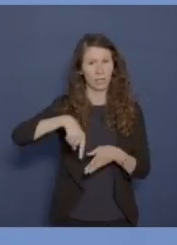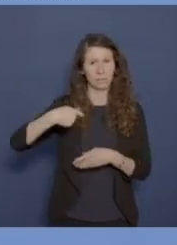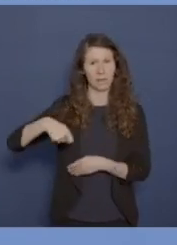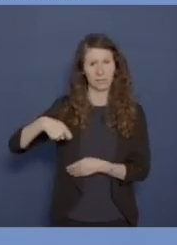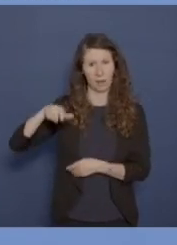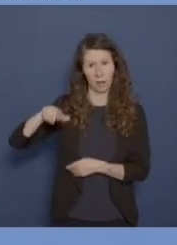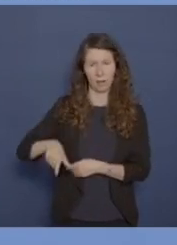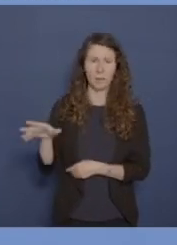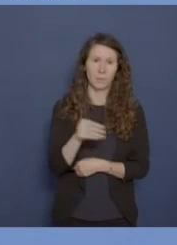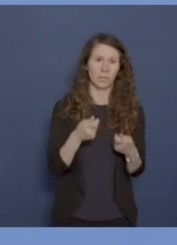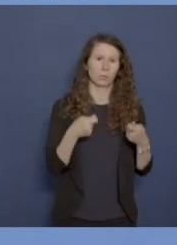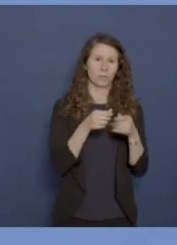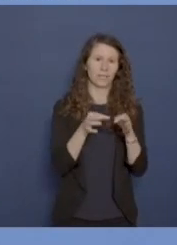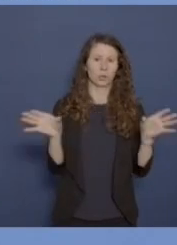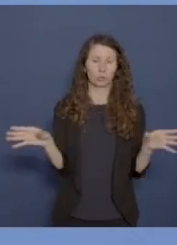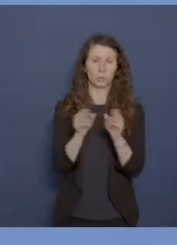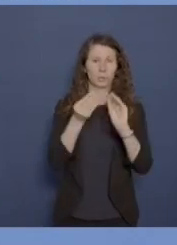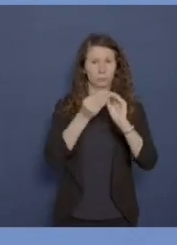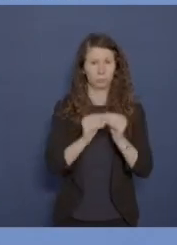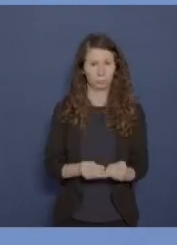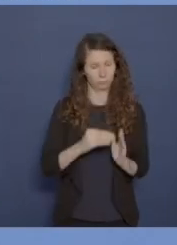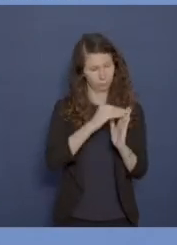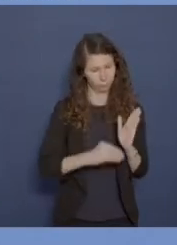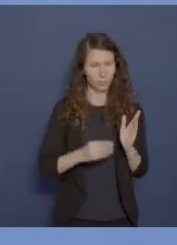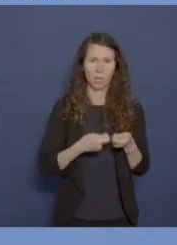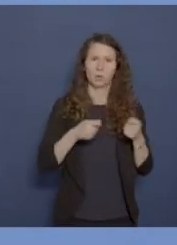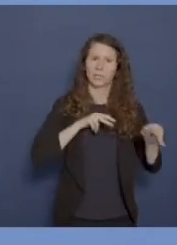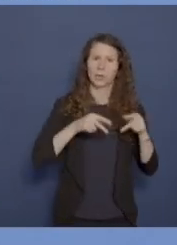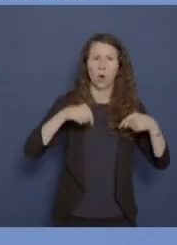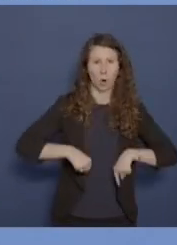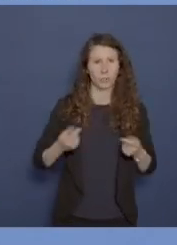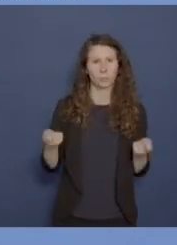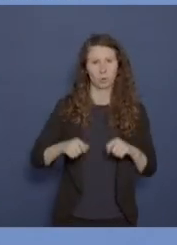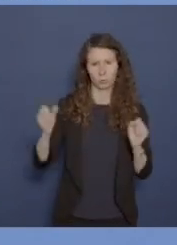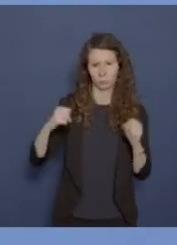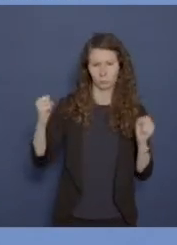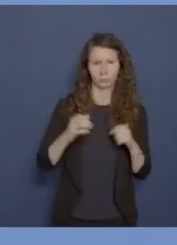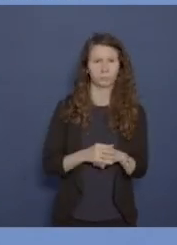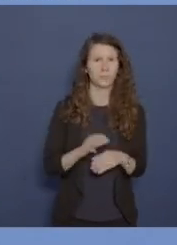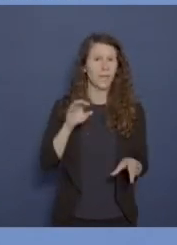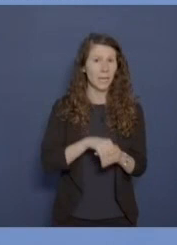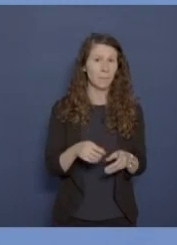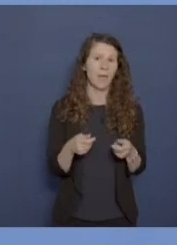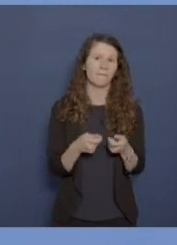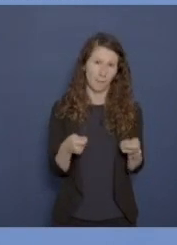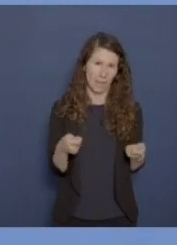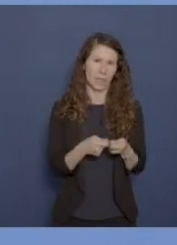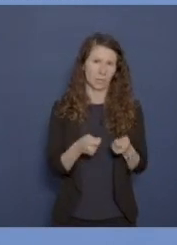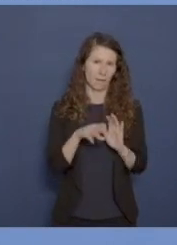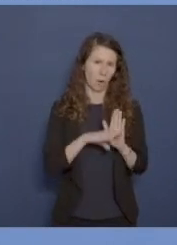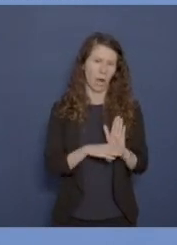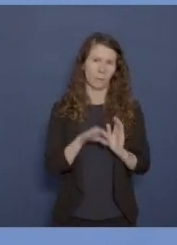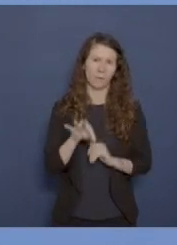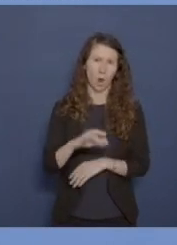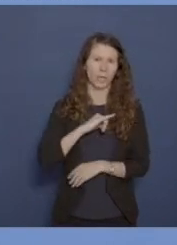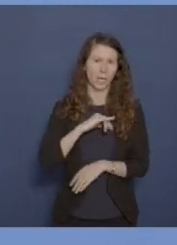gemeinsam mit dem Bundestag erarbeiteten Verhaltenskodex hat die Bundesregierung heute beschlossen. Der enthält verbindliche Vorgaben für die Ausübung